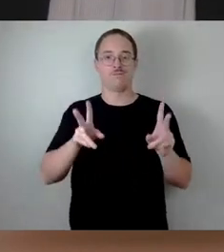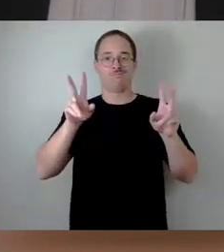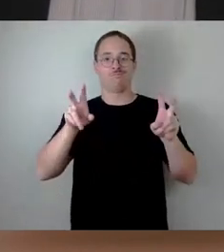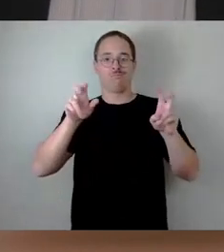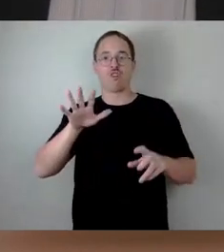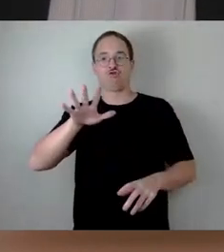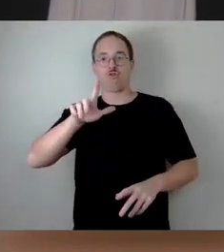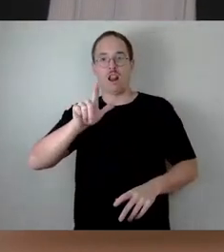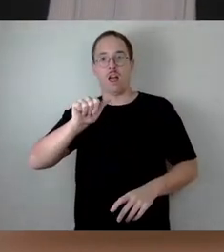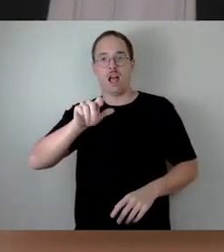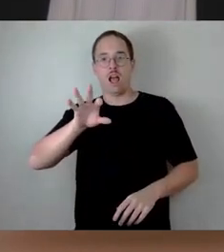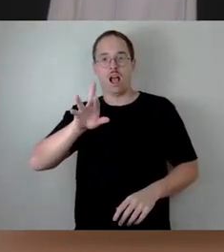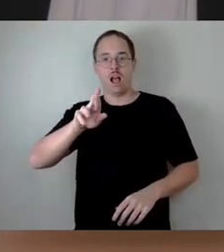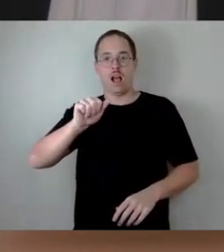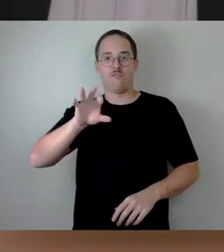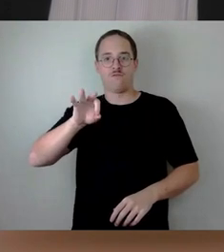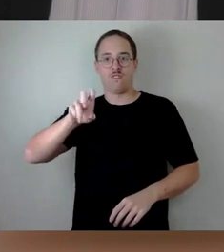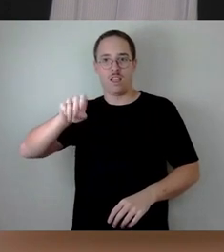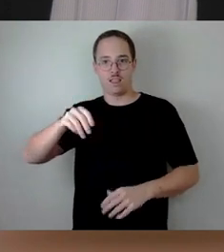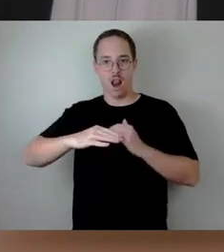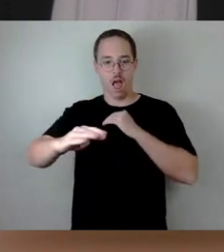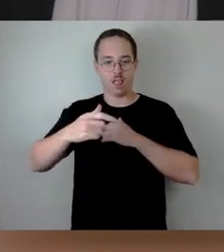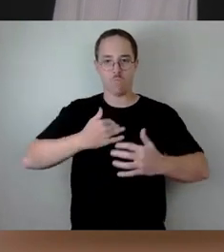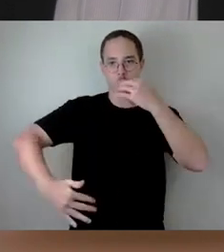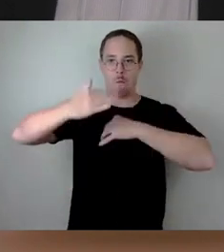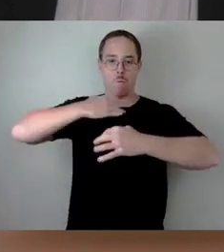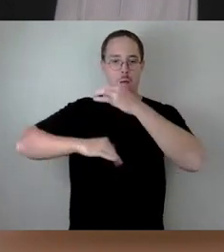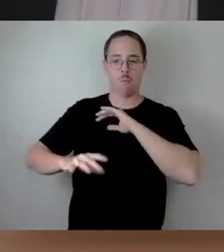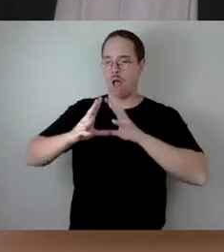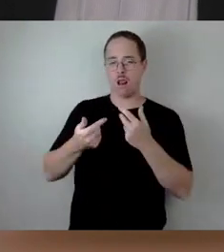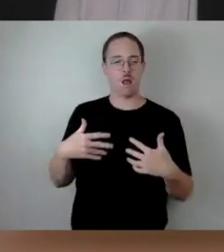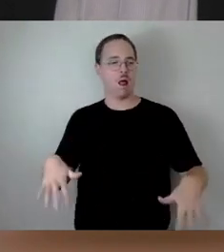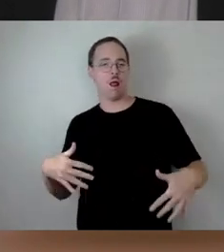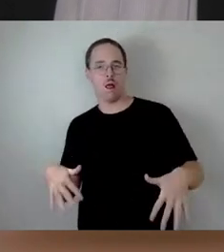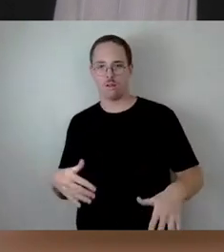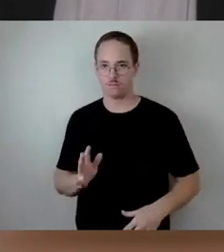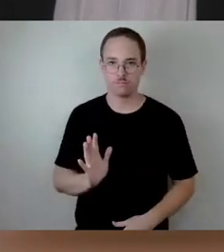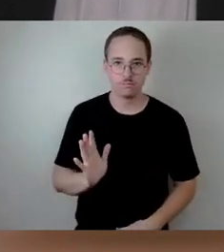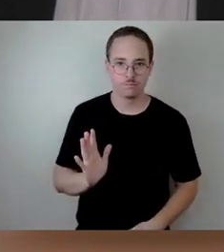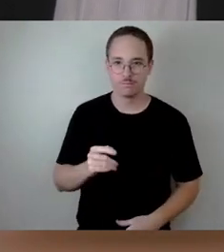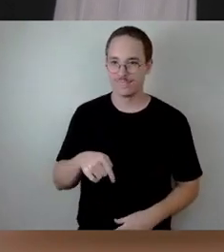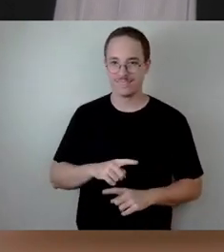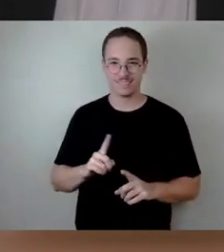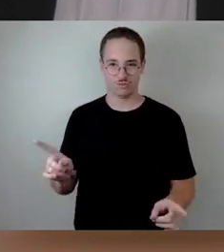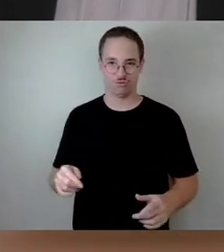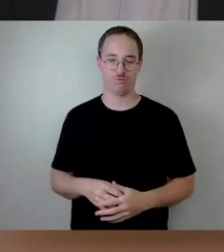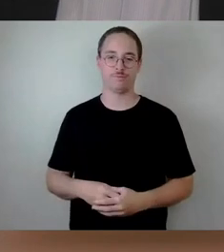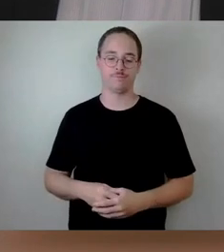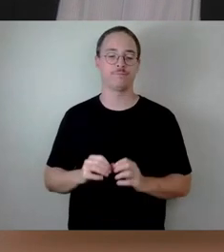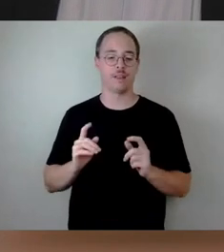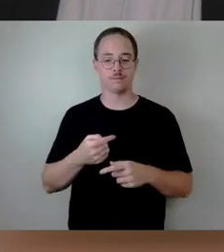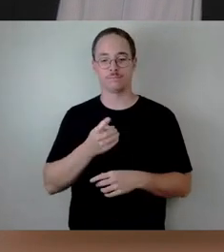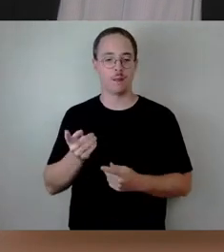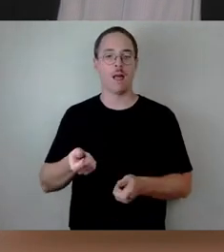bekommen, stehen die entsprechenden Ergebnisse drin und das wird entsprechend verfolgt und geändert. Was